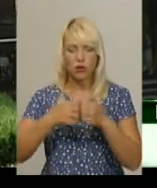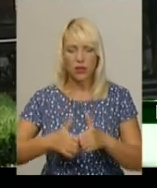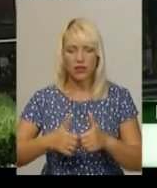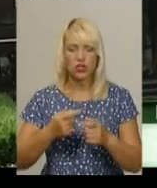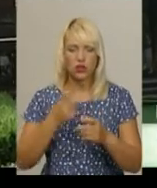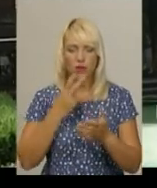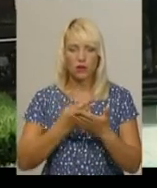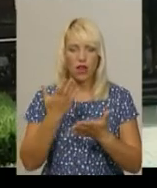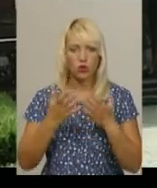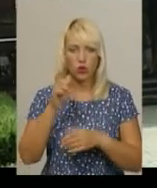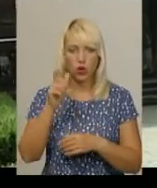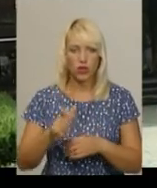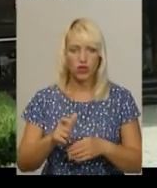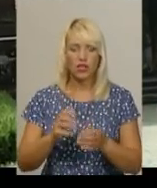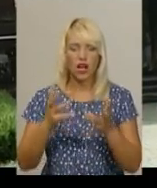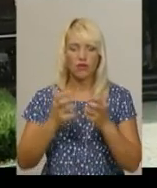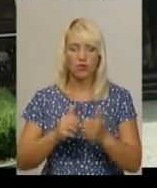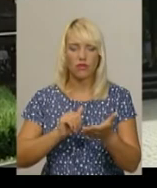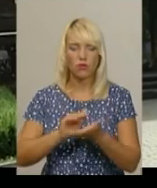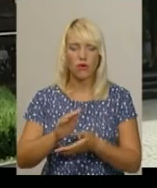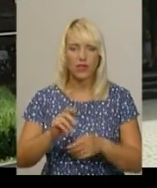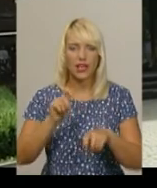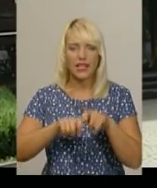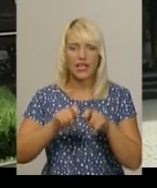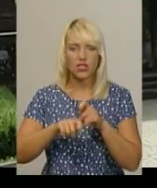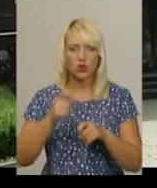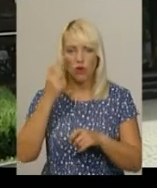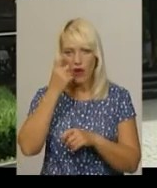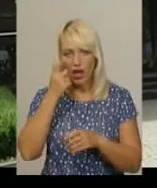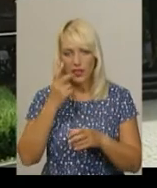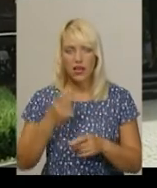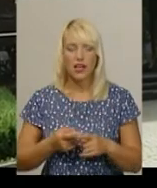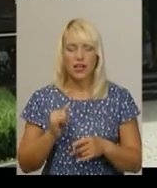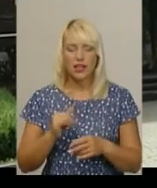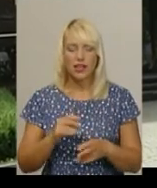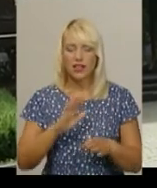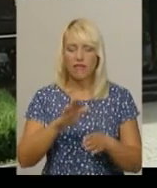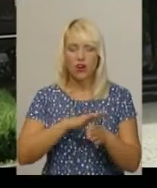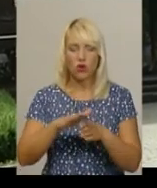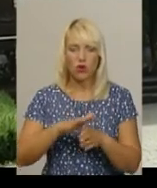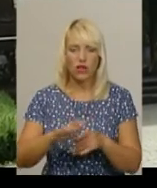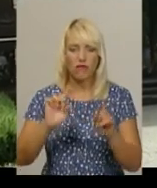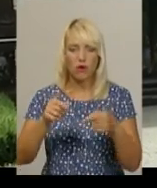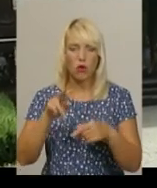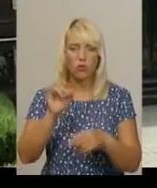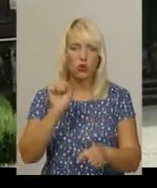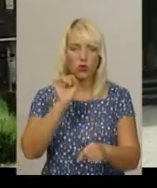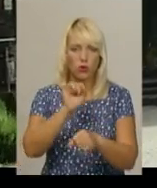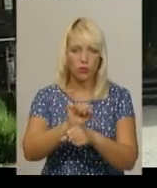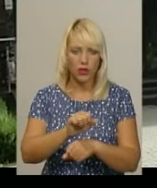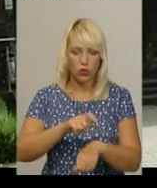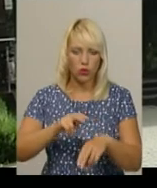людина відмовляється проходити тестування. і крім того, за порушення правил дорожнього руху та невиконання вимог про зупинку і